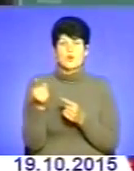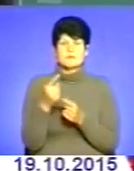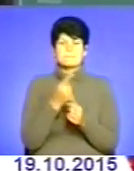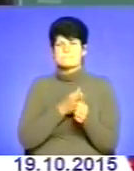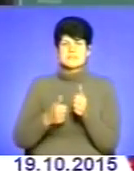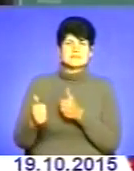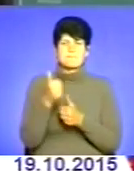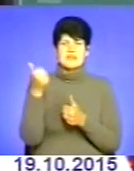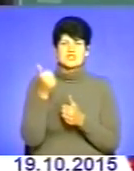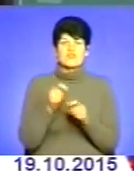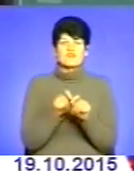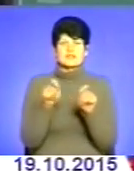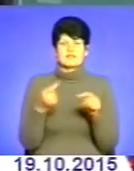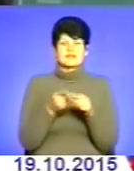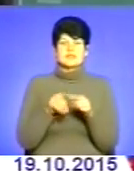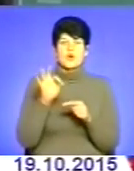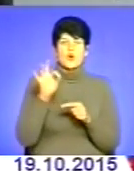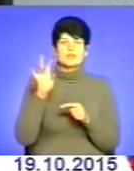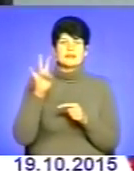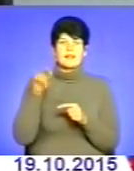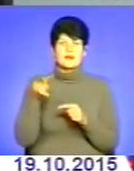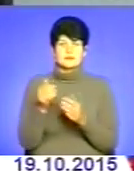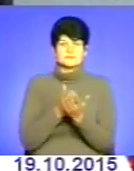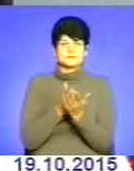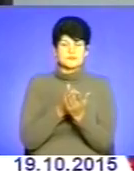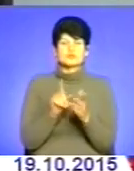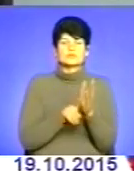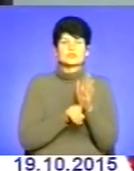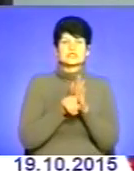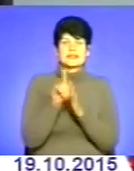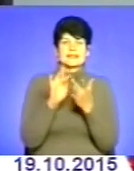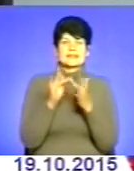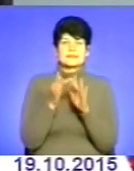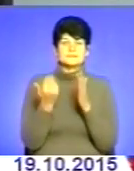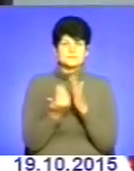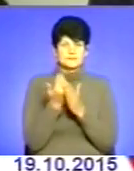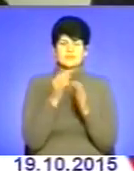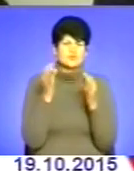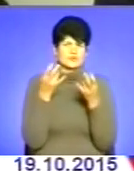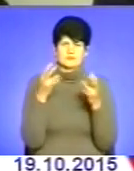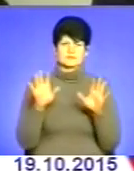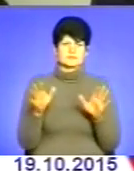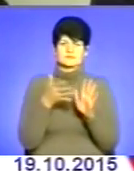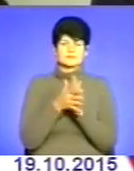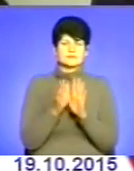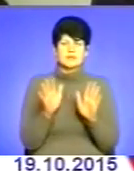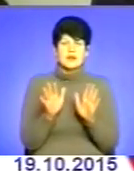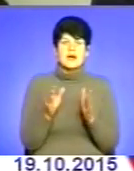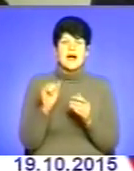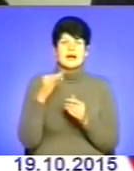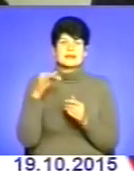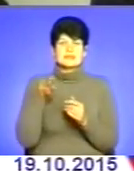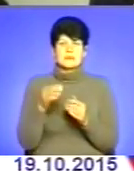одна з перших відкриває такі онлайн-портали Щоб запустити інтернет-нововведення, кажуть, нічого не потратили Айтішники